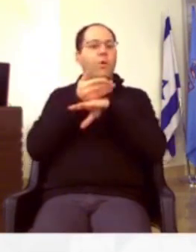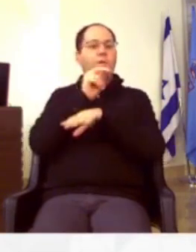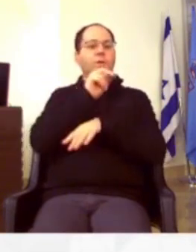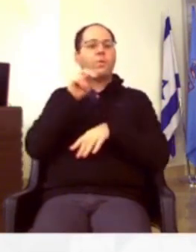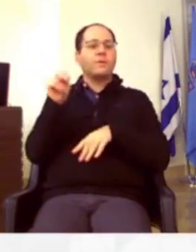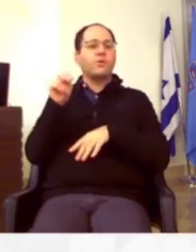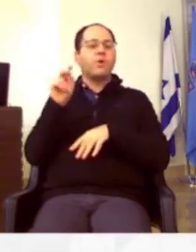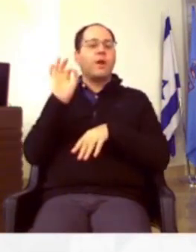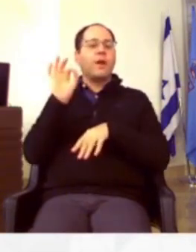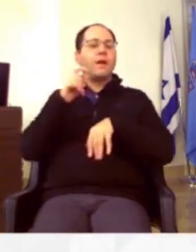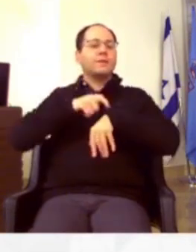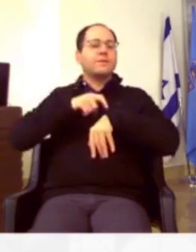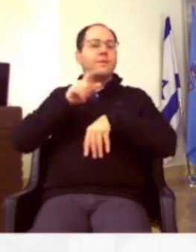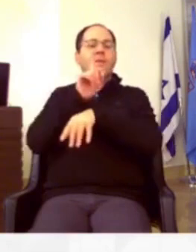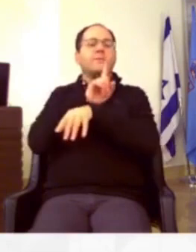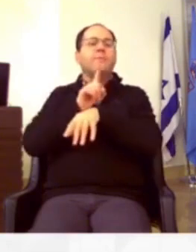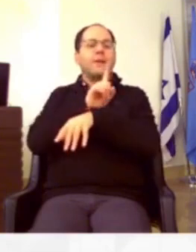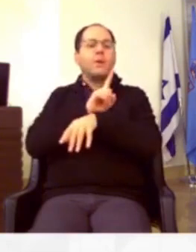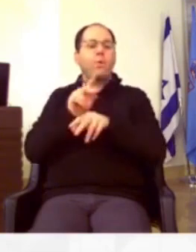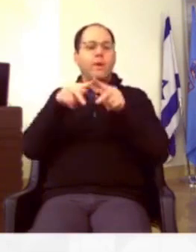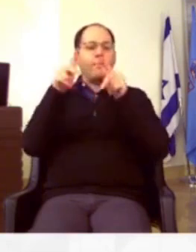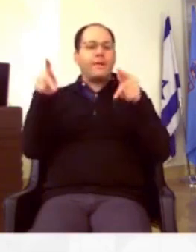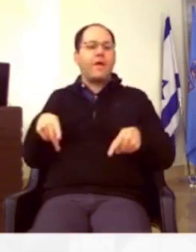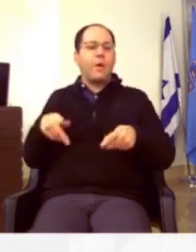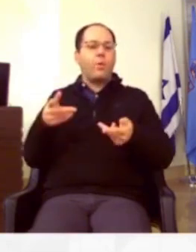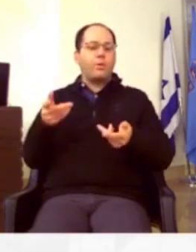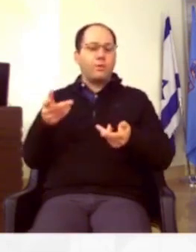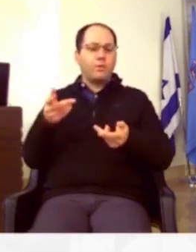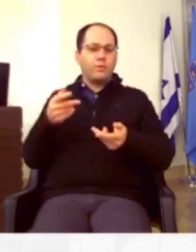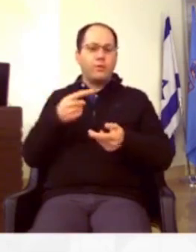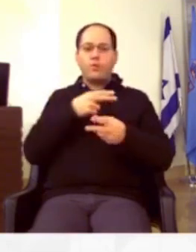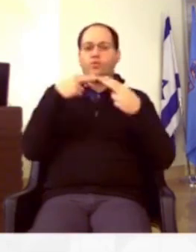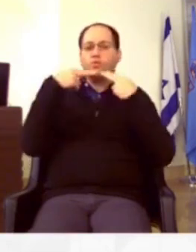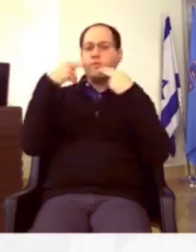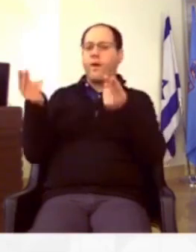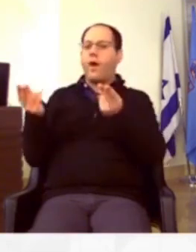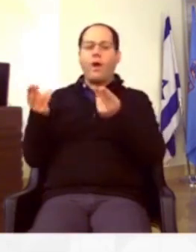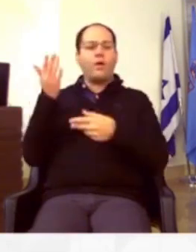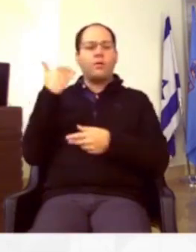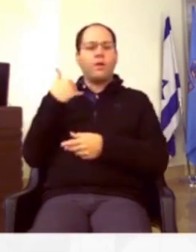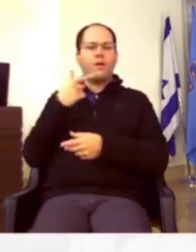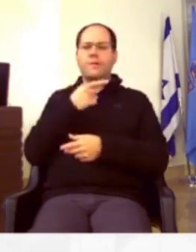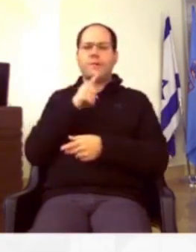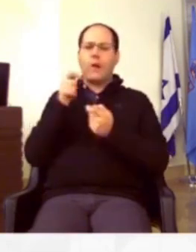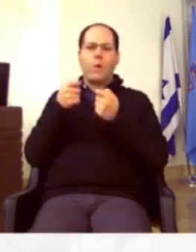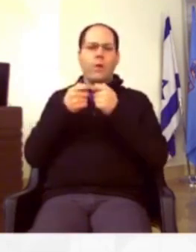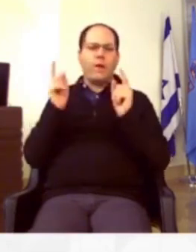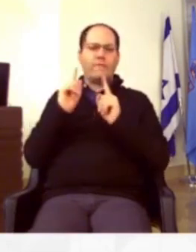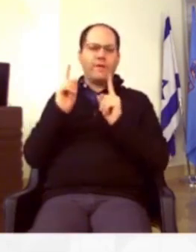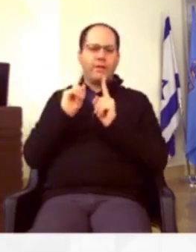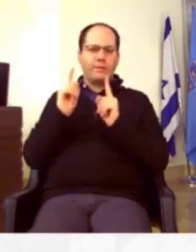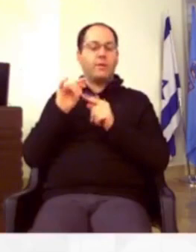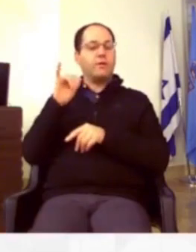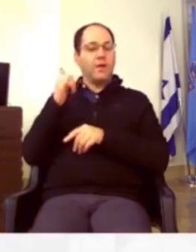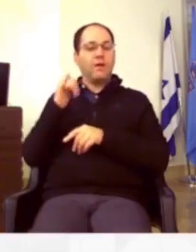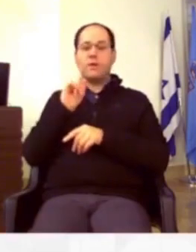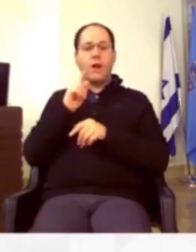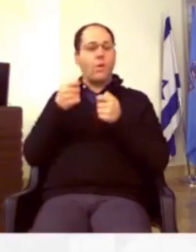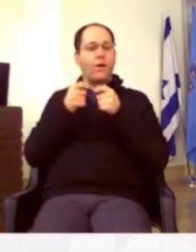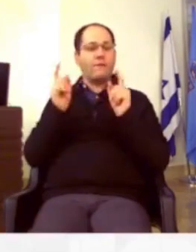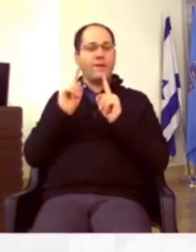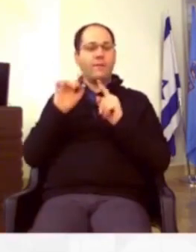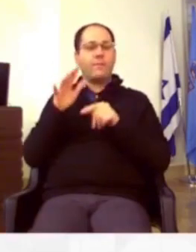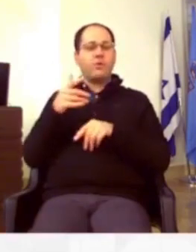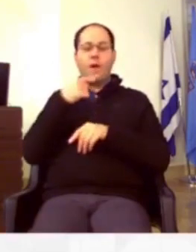העניין של הזמניות הזו, של הפתרון, אז התשובה של ראש העיר הייתה, זה לא רלוונטי. כן,